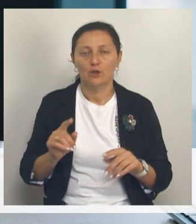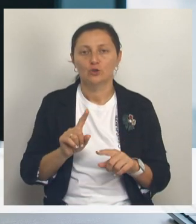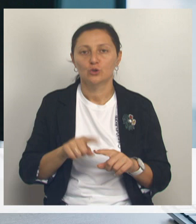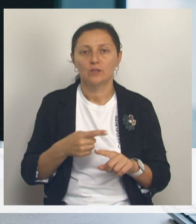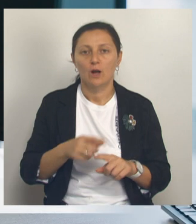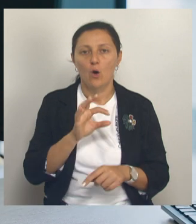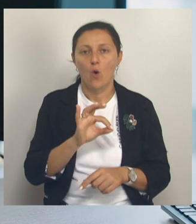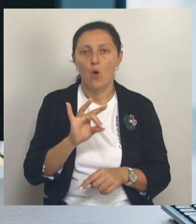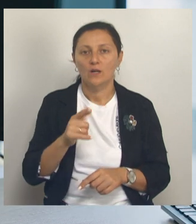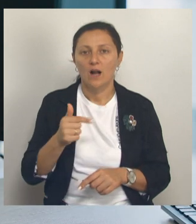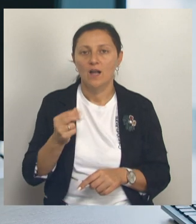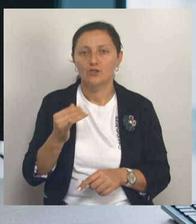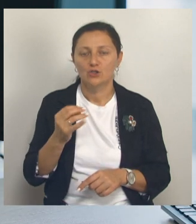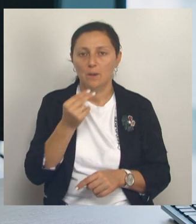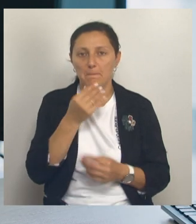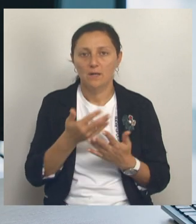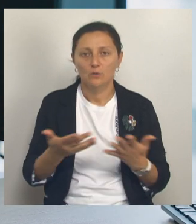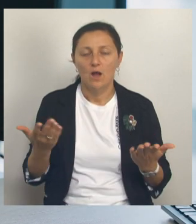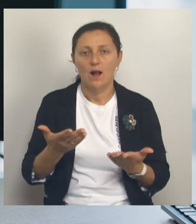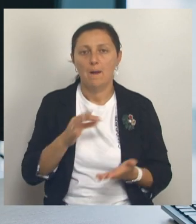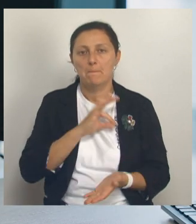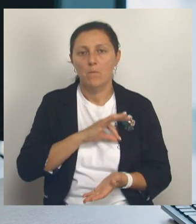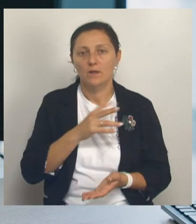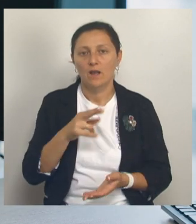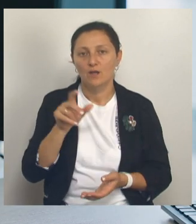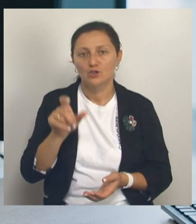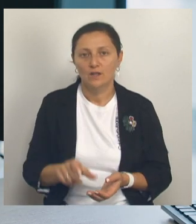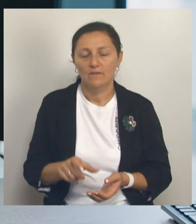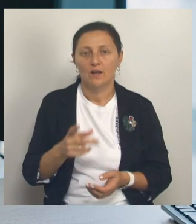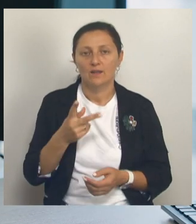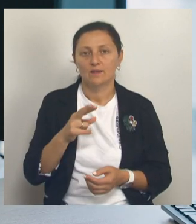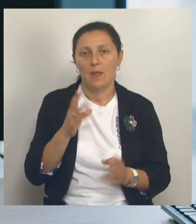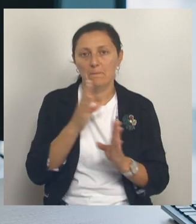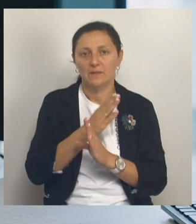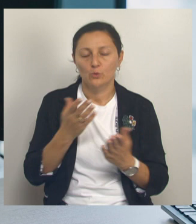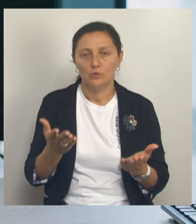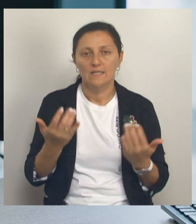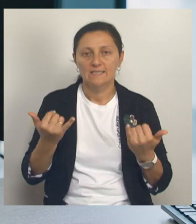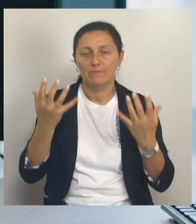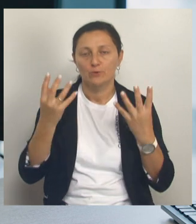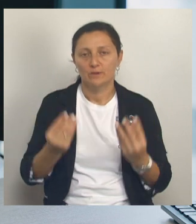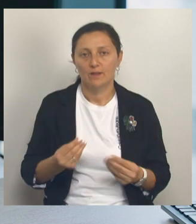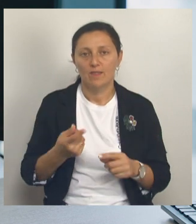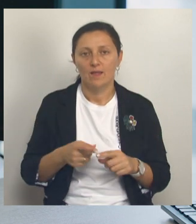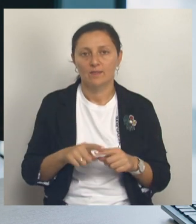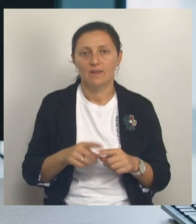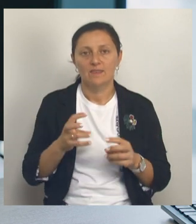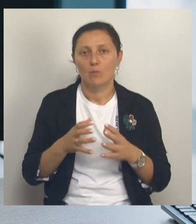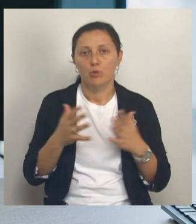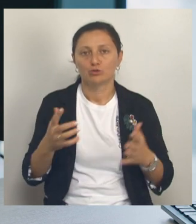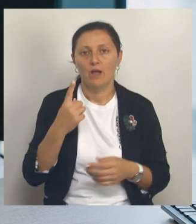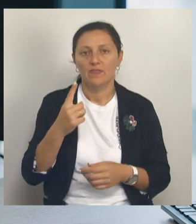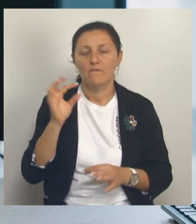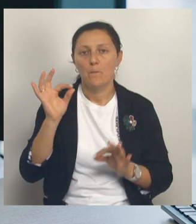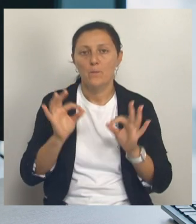продукция, какая ее польза для человека, для экологии. На сегодняшний день представляет, наверное, не более 1%